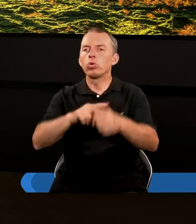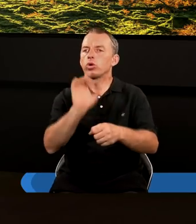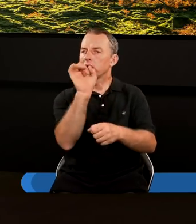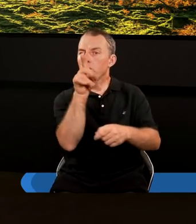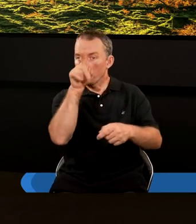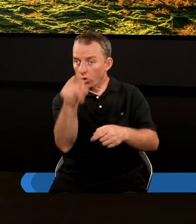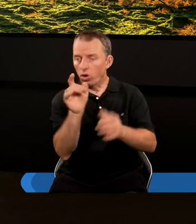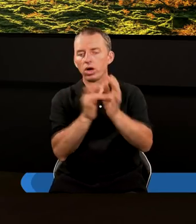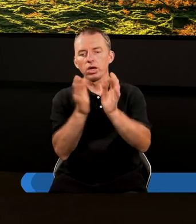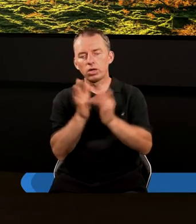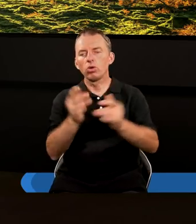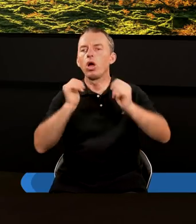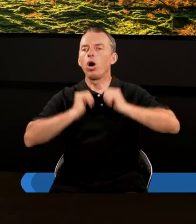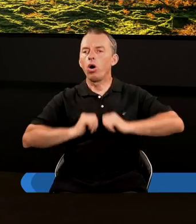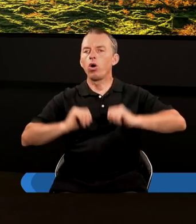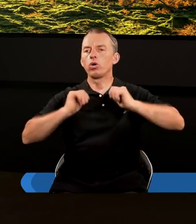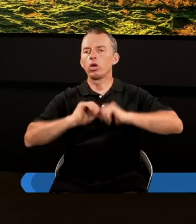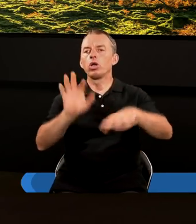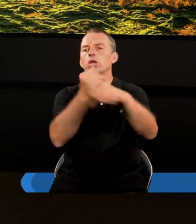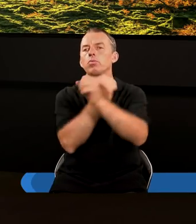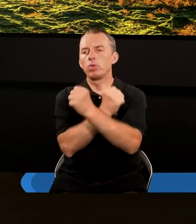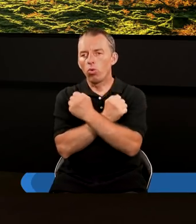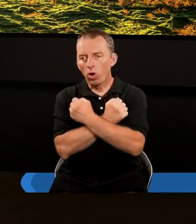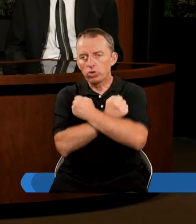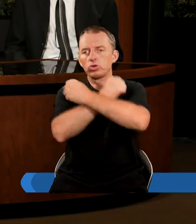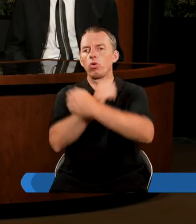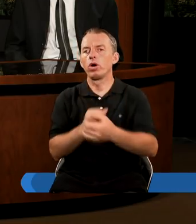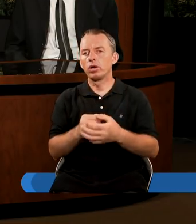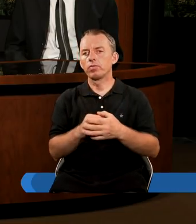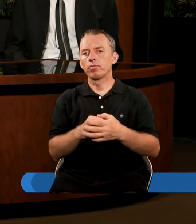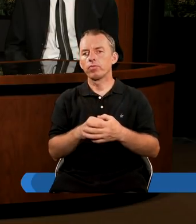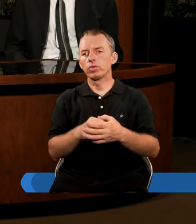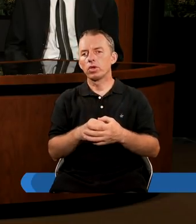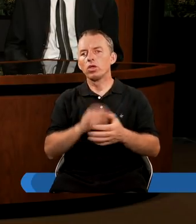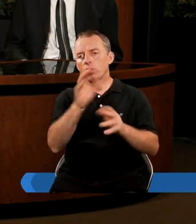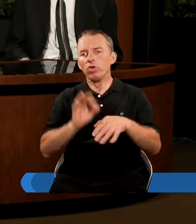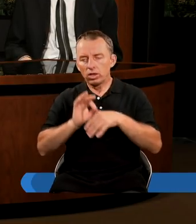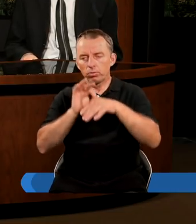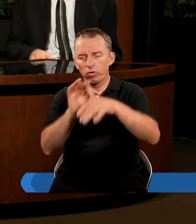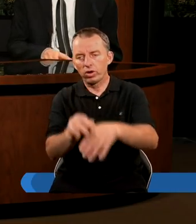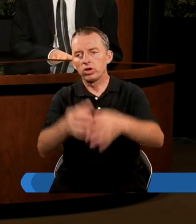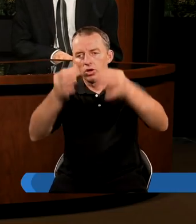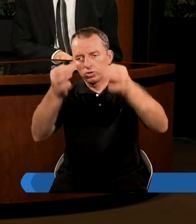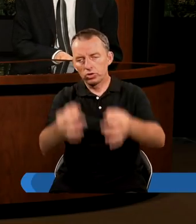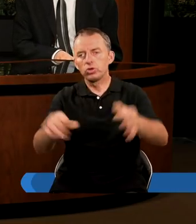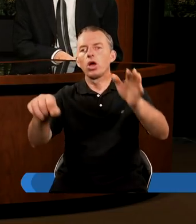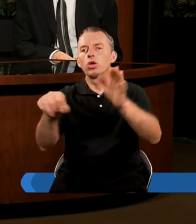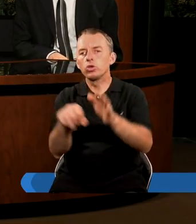Go oczekują. Moglibyśmy dodać z miłością. I wszystko sprowadza się dzisiaj do